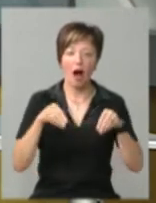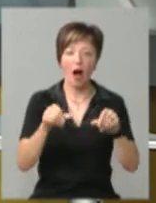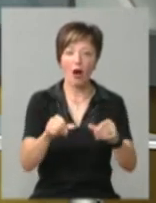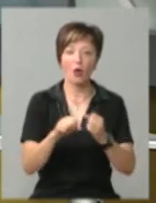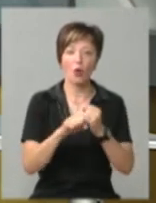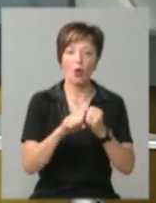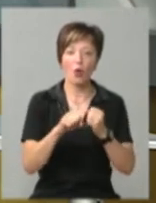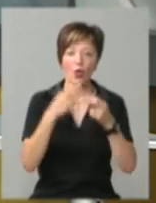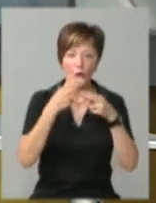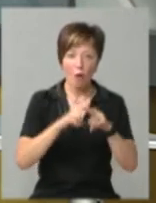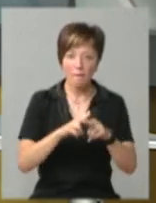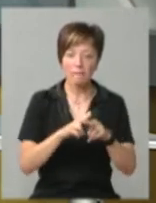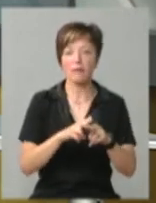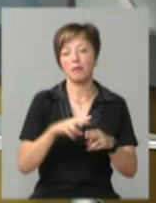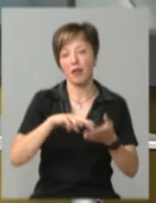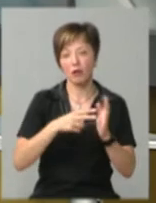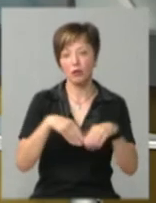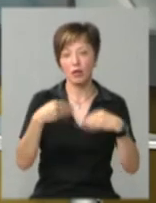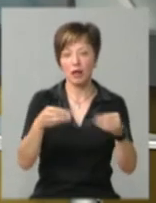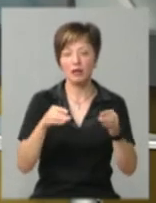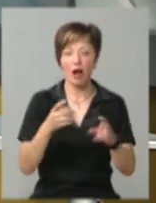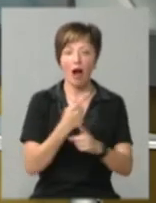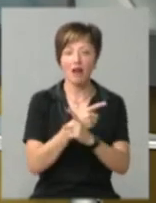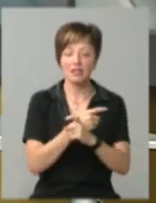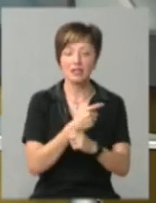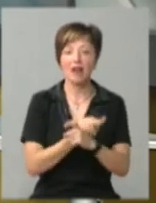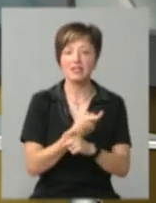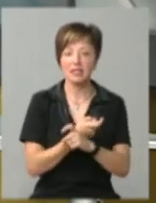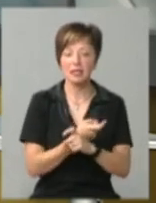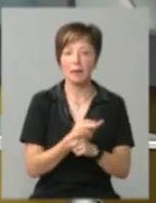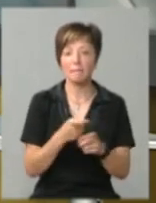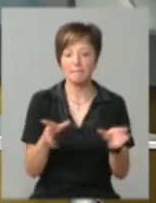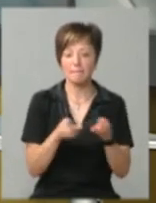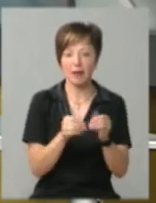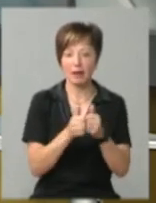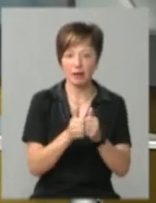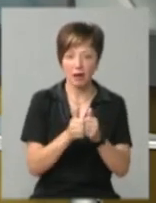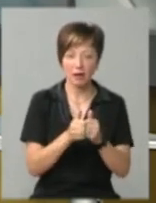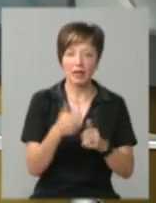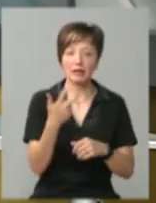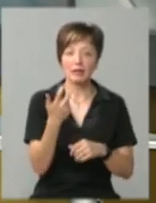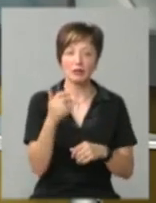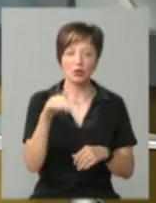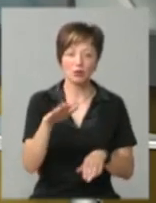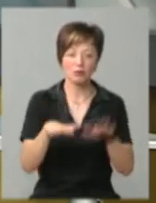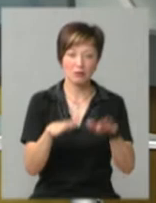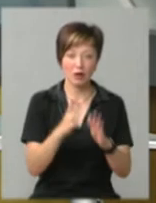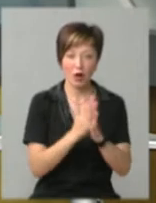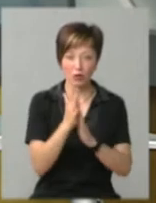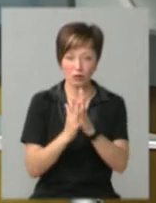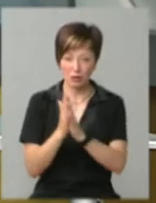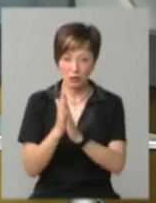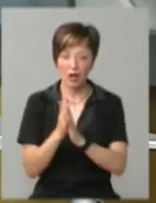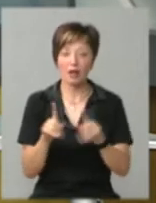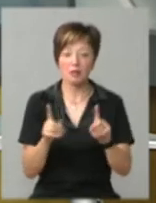словами, цього року планують надати австрійським партнерам для виготовлення ліків приблизно 300 тонн розторопші. За процесом збирання такого